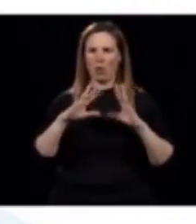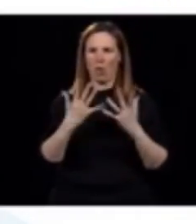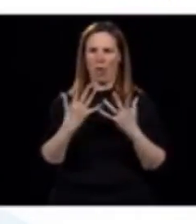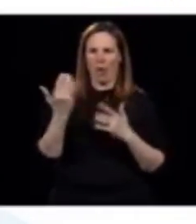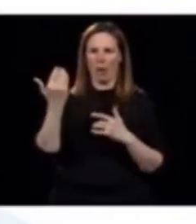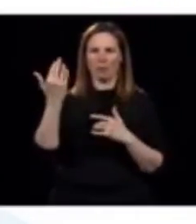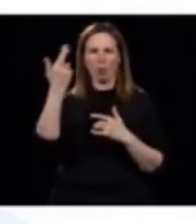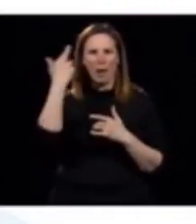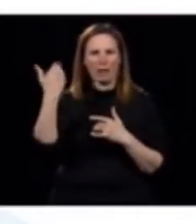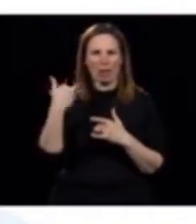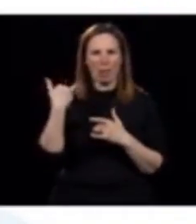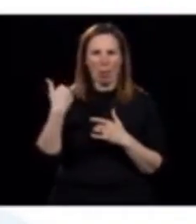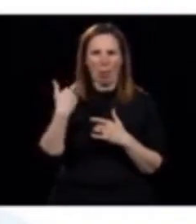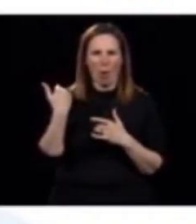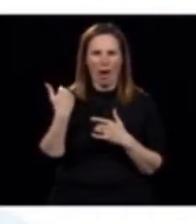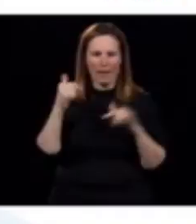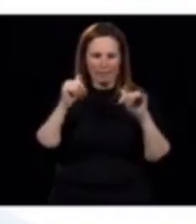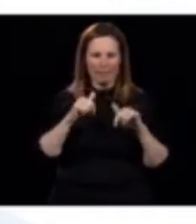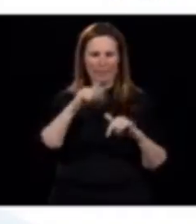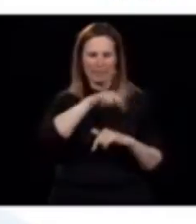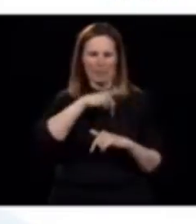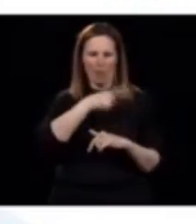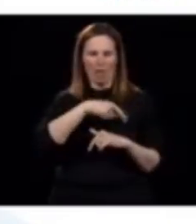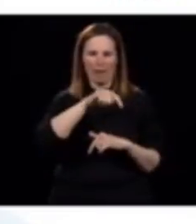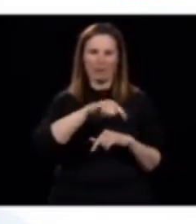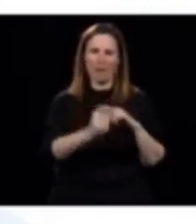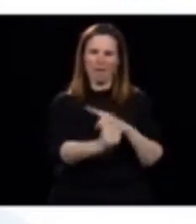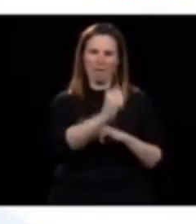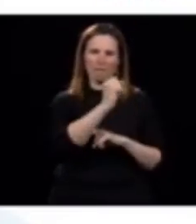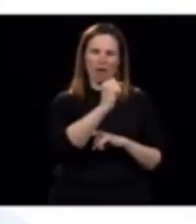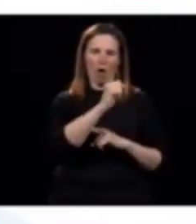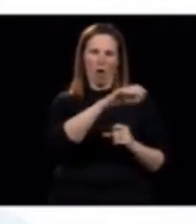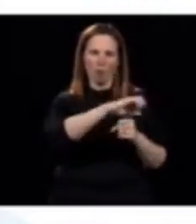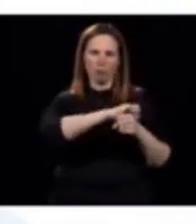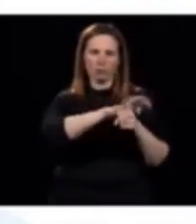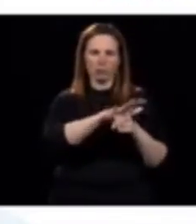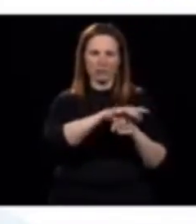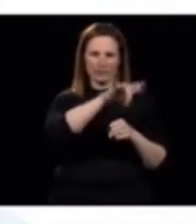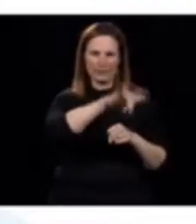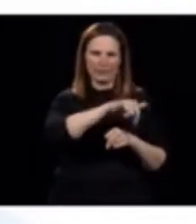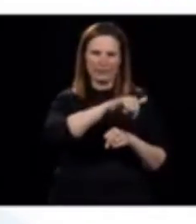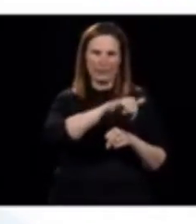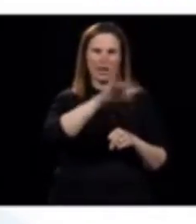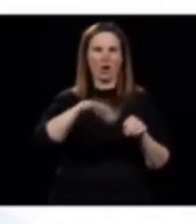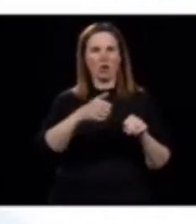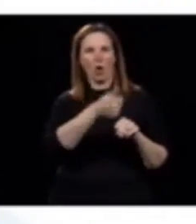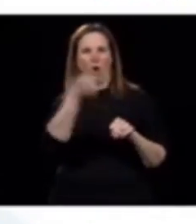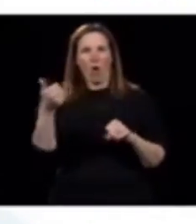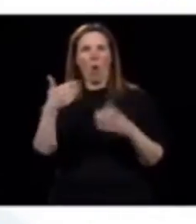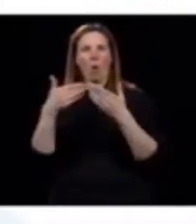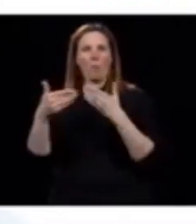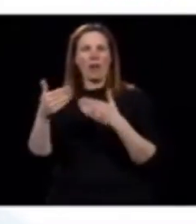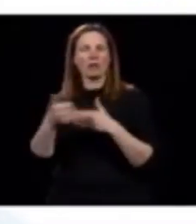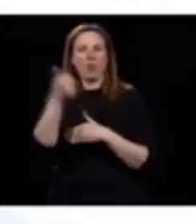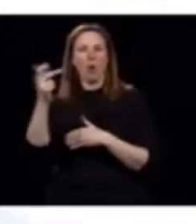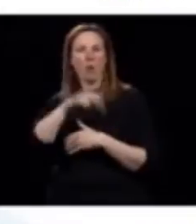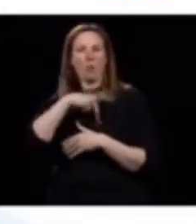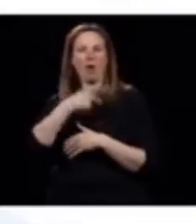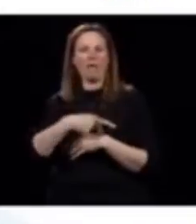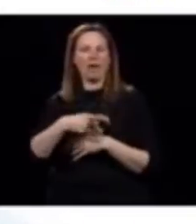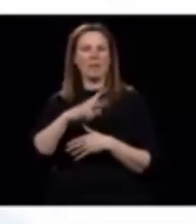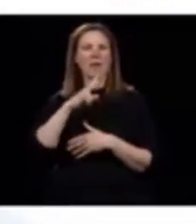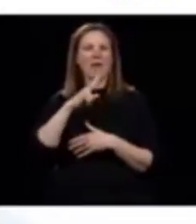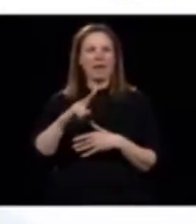tient toujours? Pourquoi est-ce que le Québec est aussi touché par le coronavirus? Est-ce que l